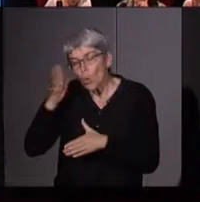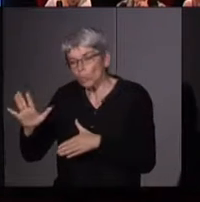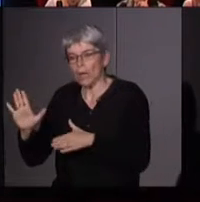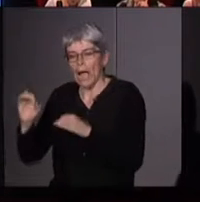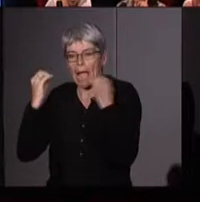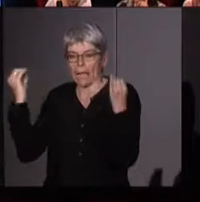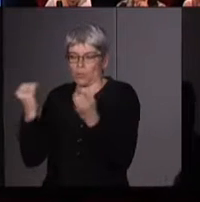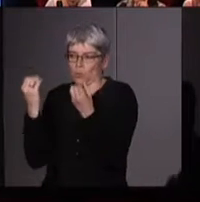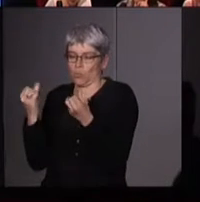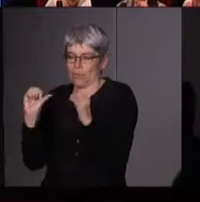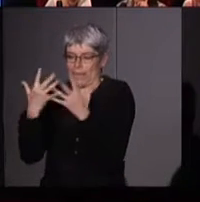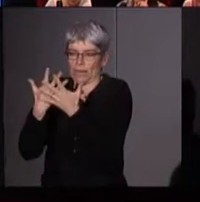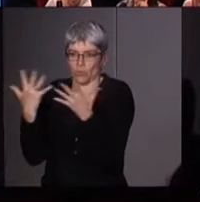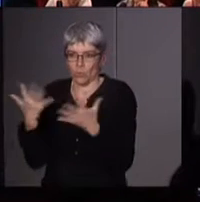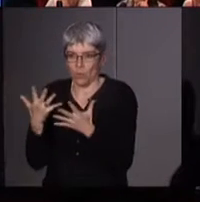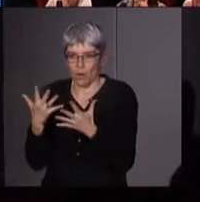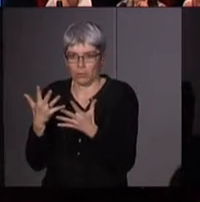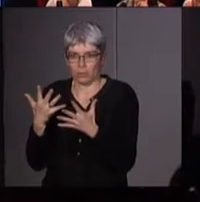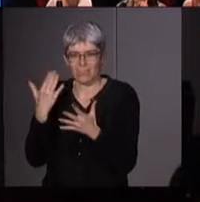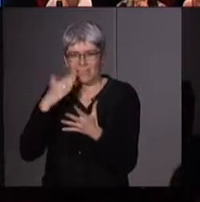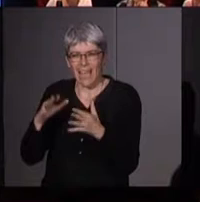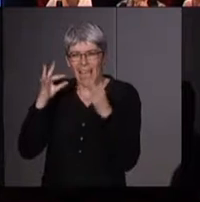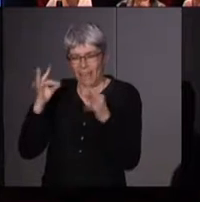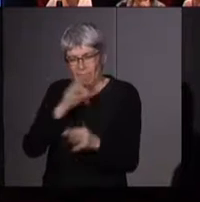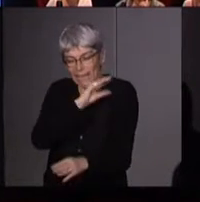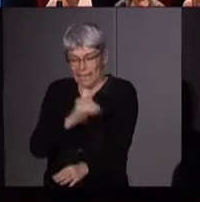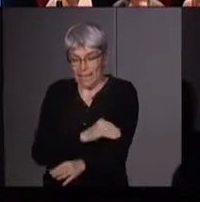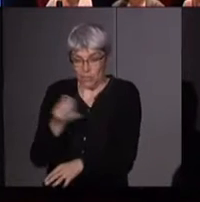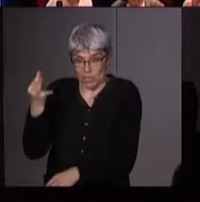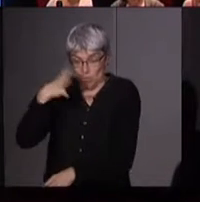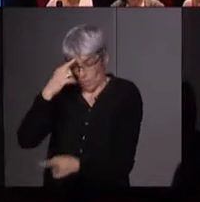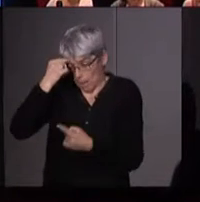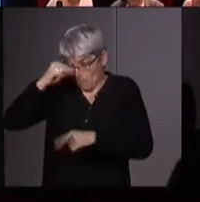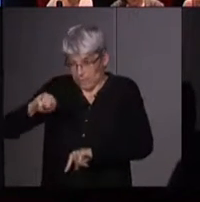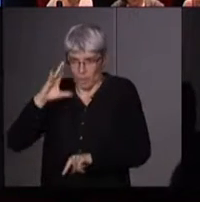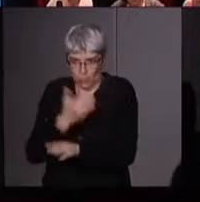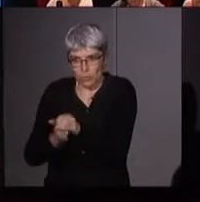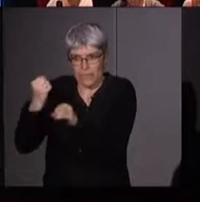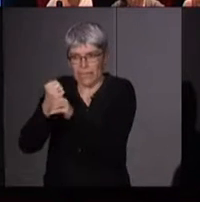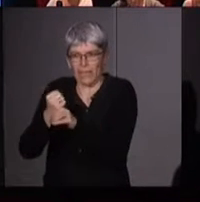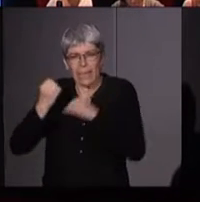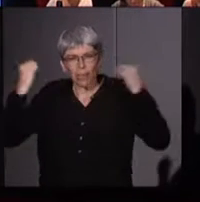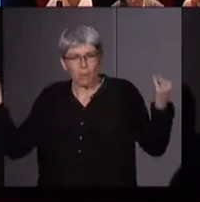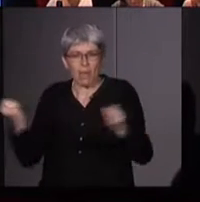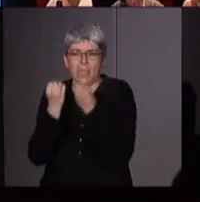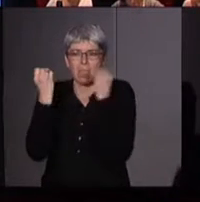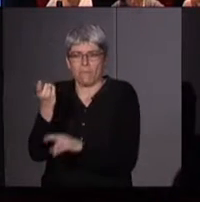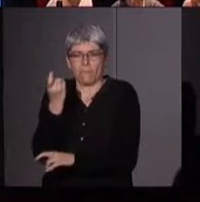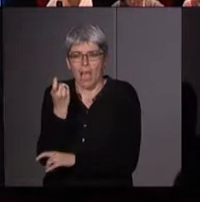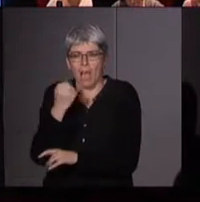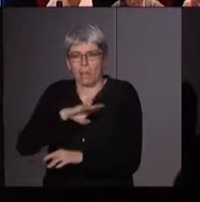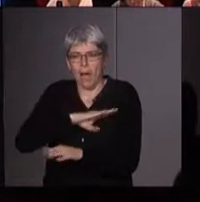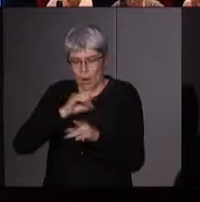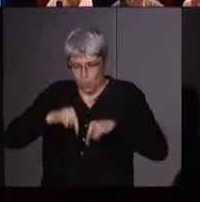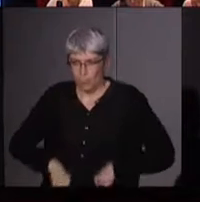à la controverse sur l'énergie nucléaire, sur la campagne lancée par